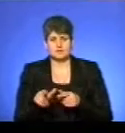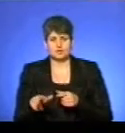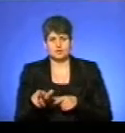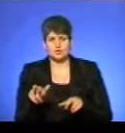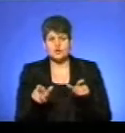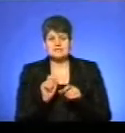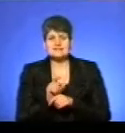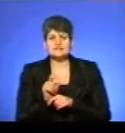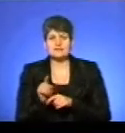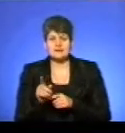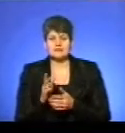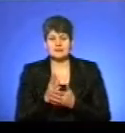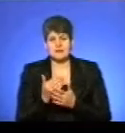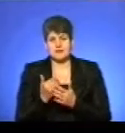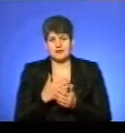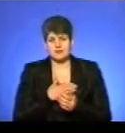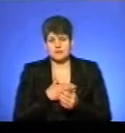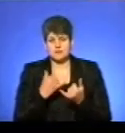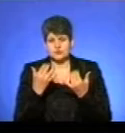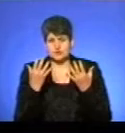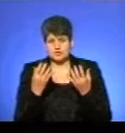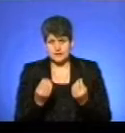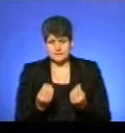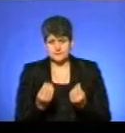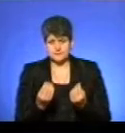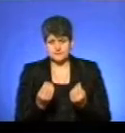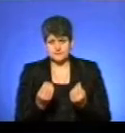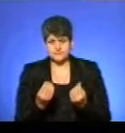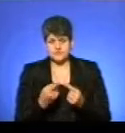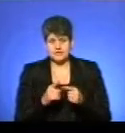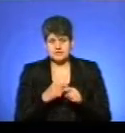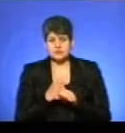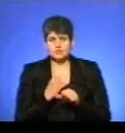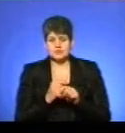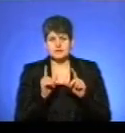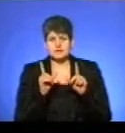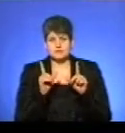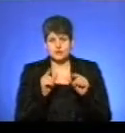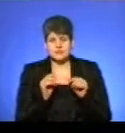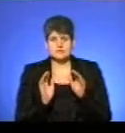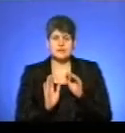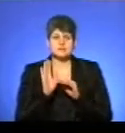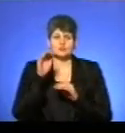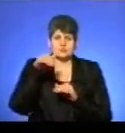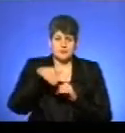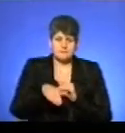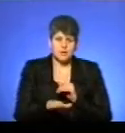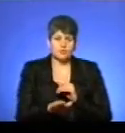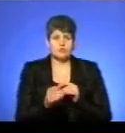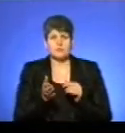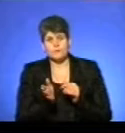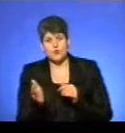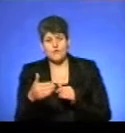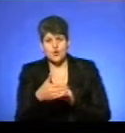Завдання, які стоять перед нами на сьогоднішній день, це зробити проїзди на спусках, підйомах, крутих поворотах. Це